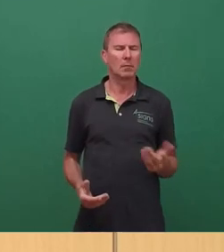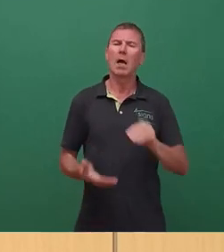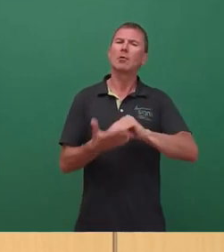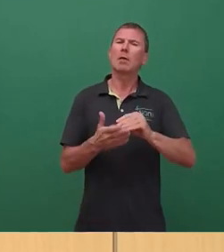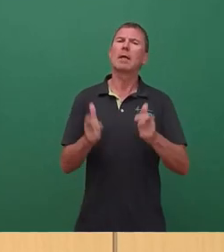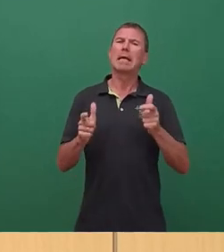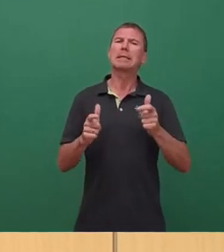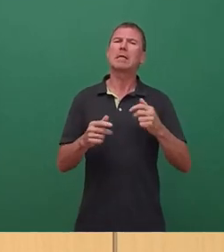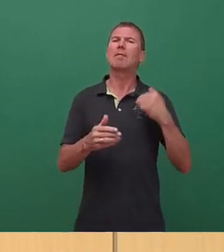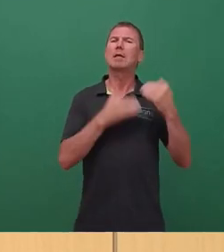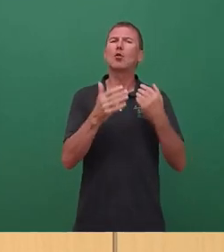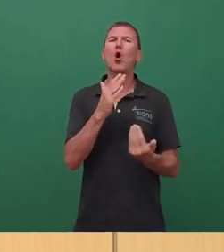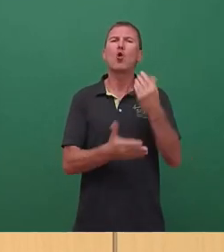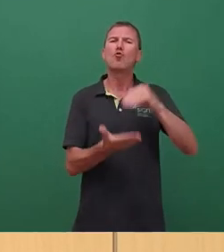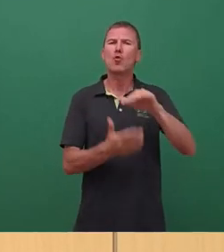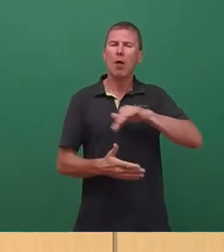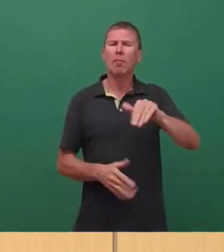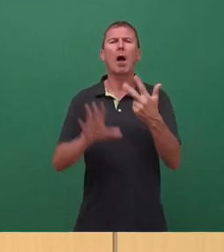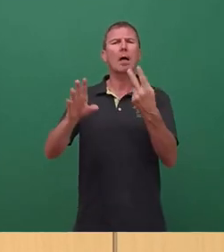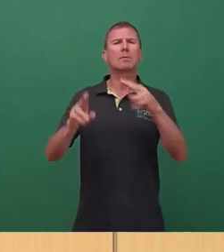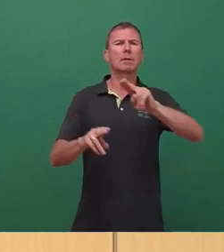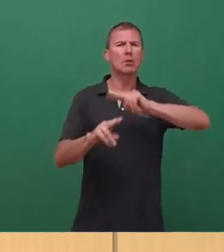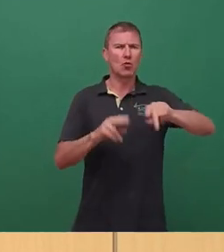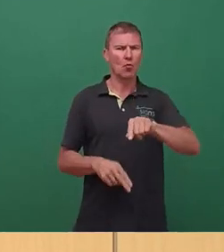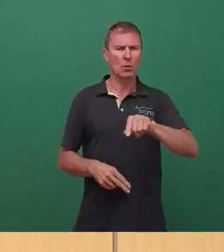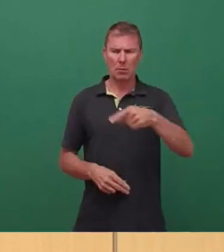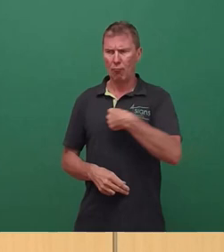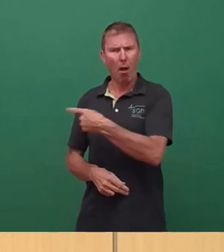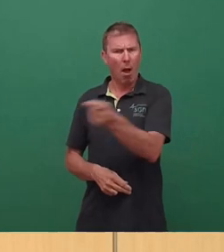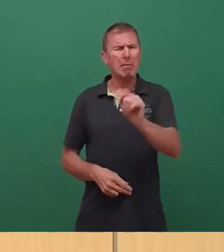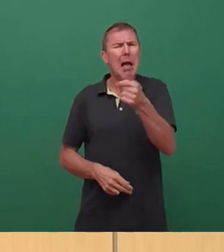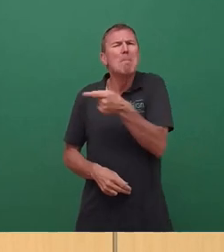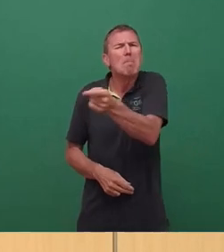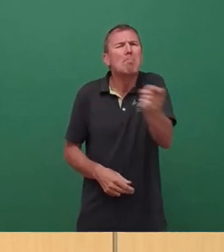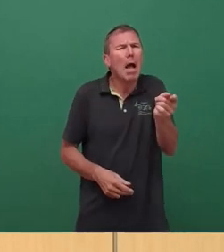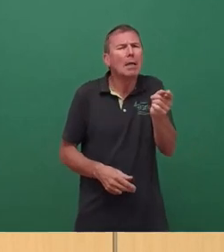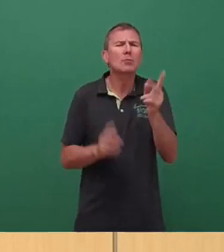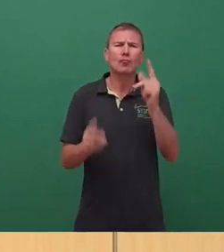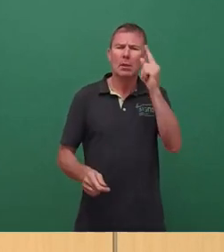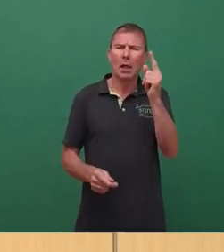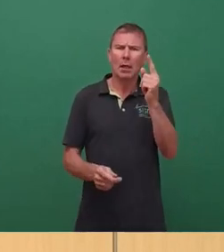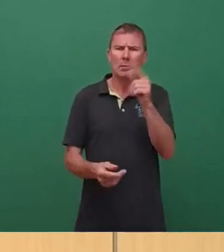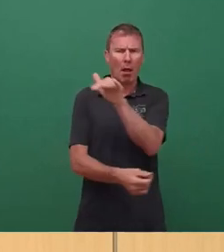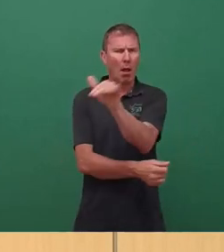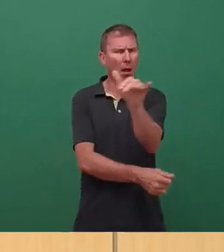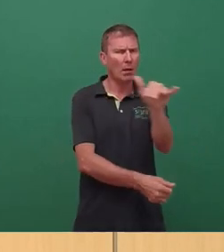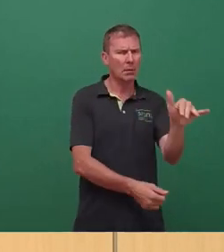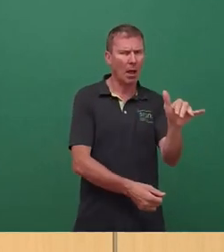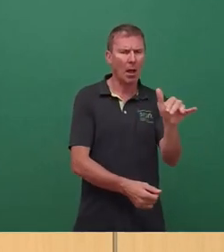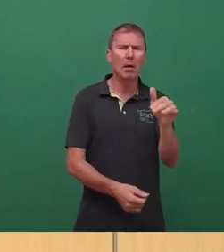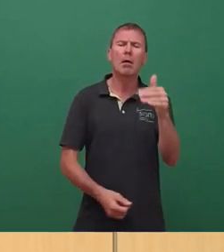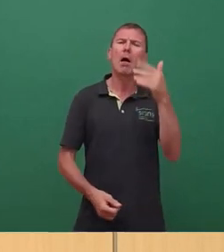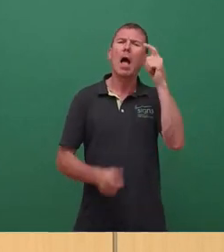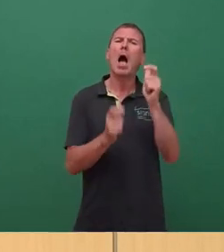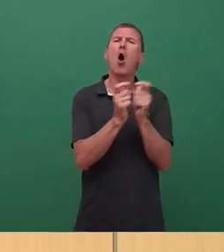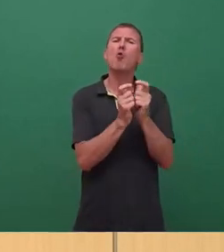Historischer Neumarkt vom 28.06., welches allen oder zumindest den meisten Stadträten vorliegen sollte, wirft Herr Kulke Fragen auf, die